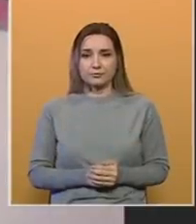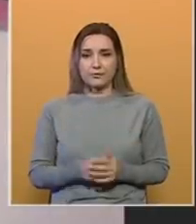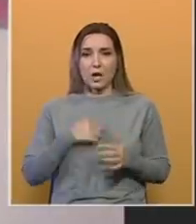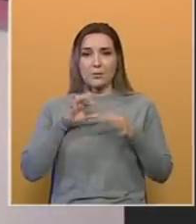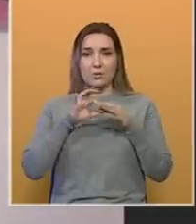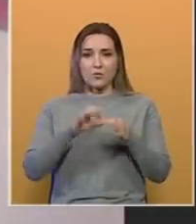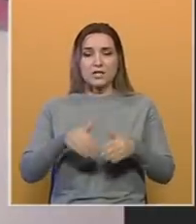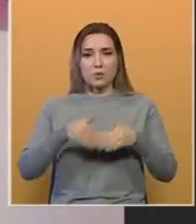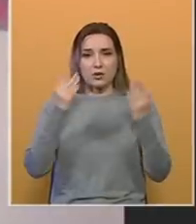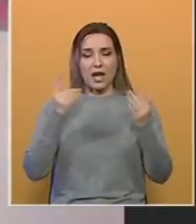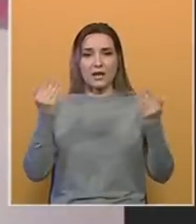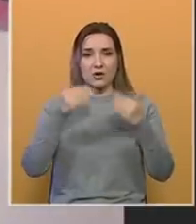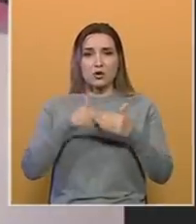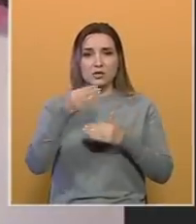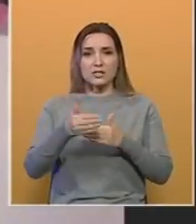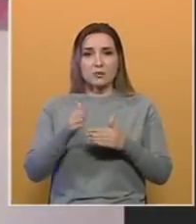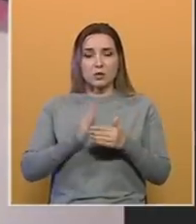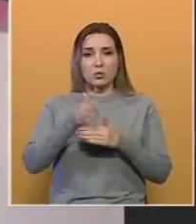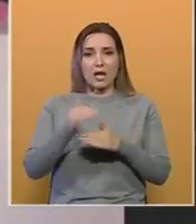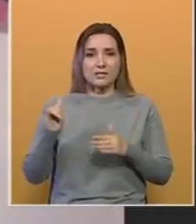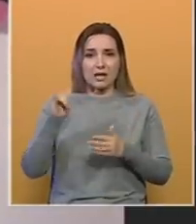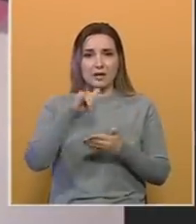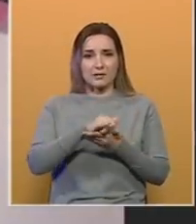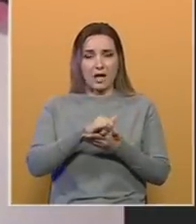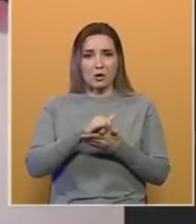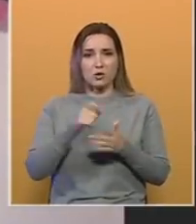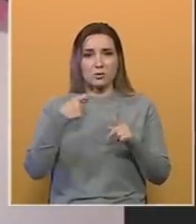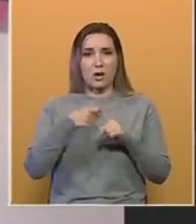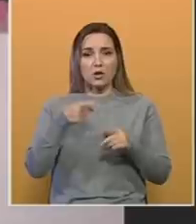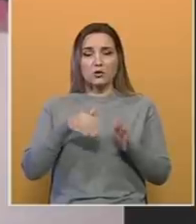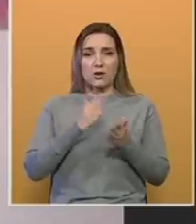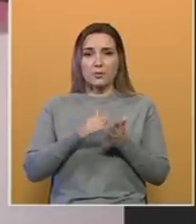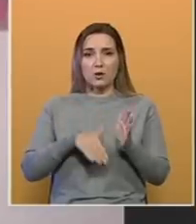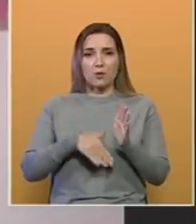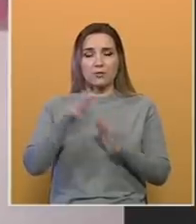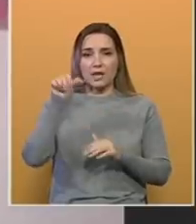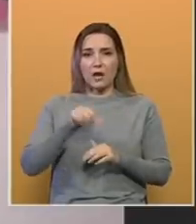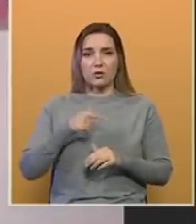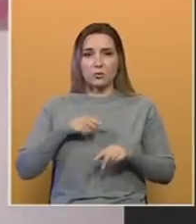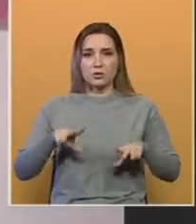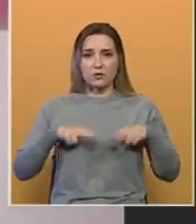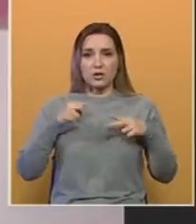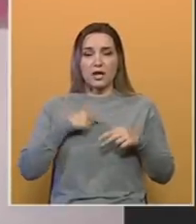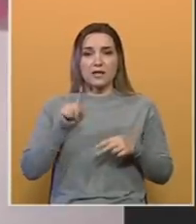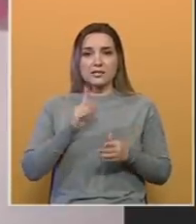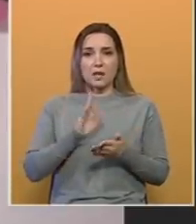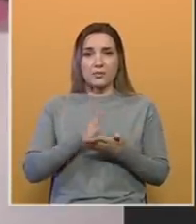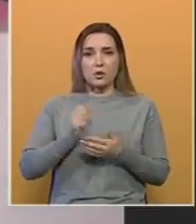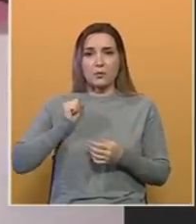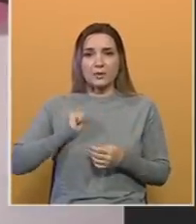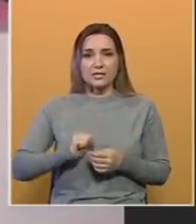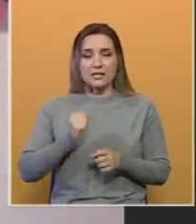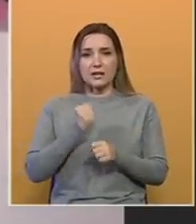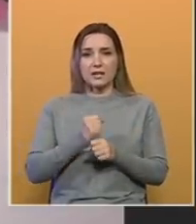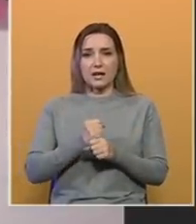Proveli smo dane i noći ispred ulaza na aerodromu Kabulu i to je bilo najgore iskustvo u životu. To nisam bio prislijen raditi ni u